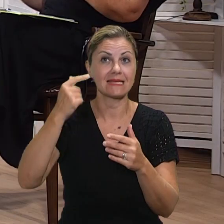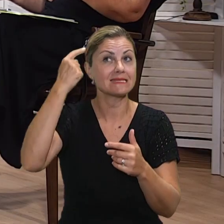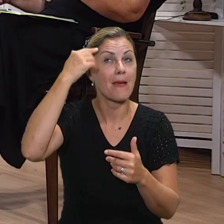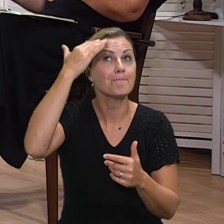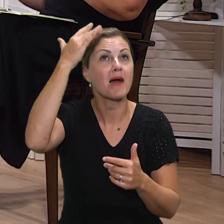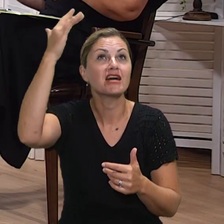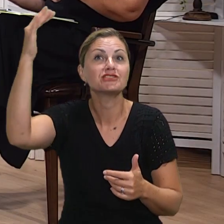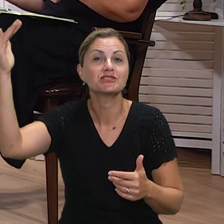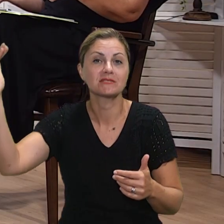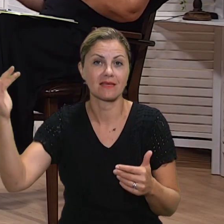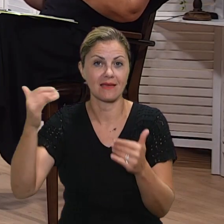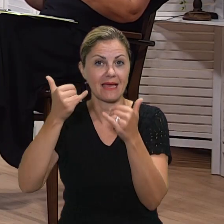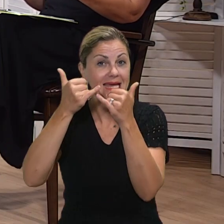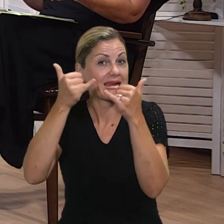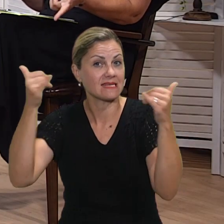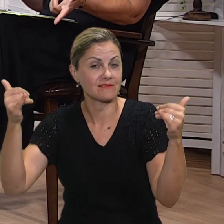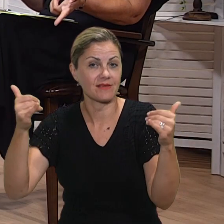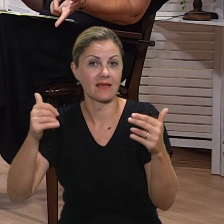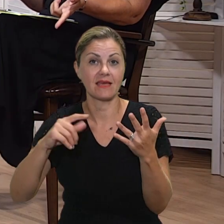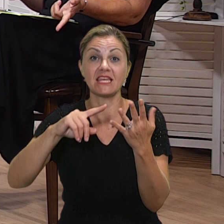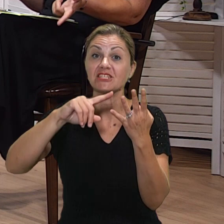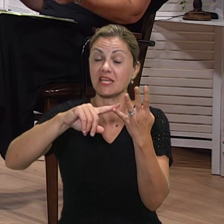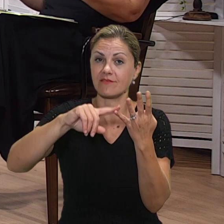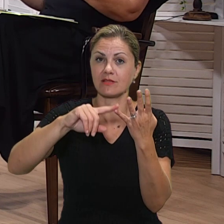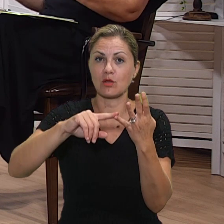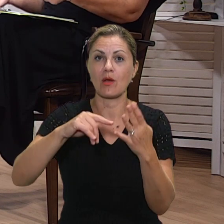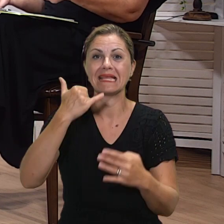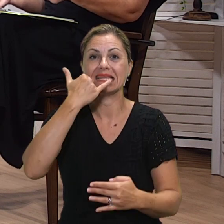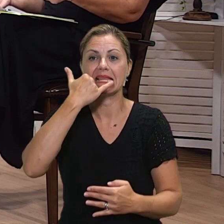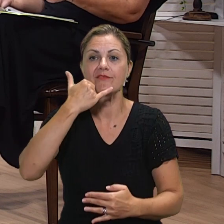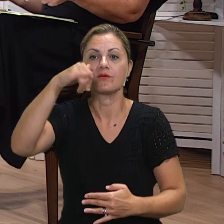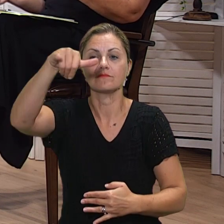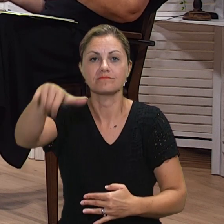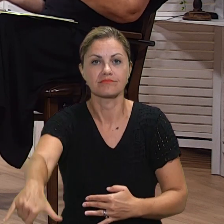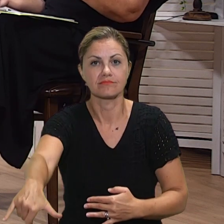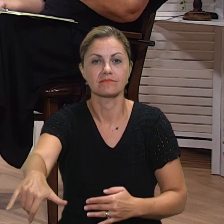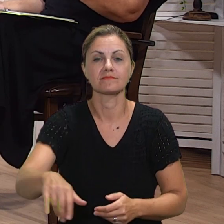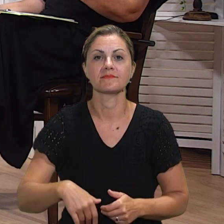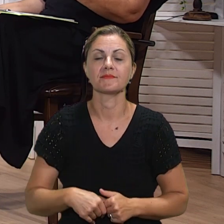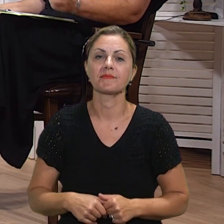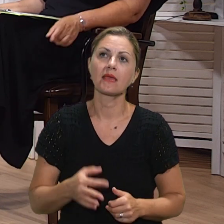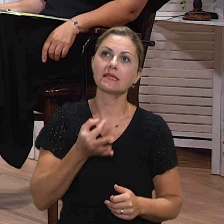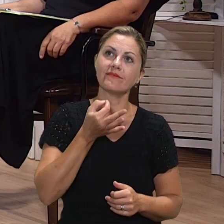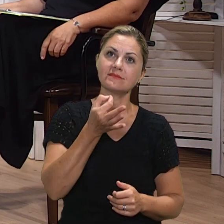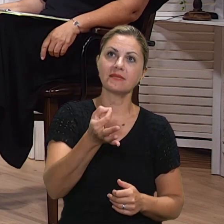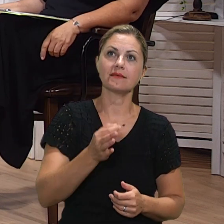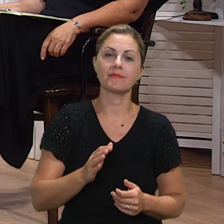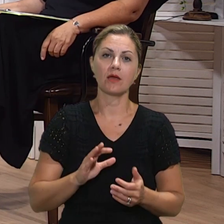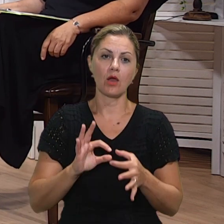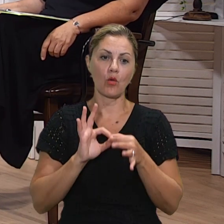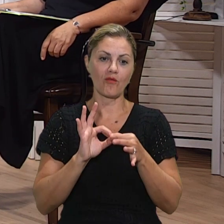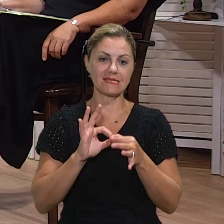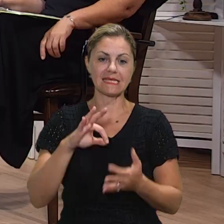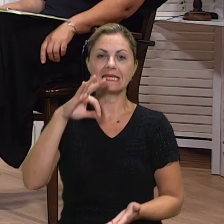da kad radite ove projekte, kad radite predstave, kad imate neke literarne radove, kad imate likovne radove, ima i nagrada. Je li im to glavni poticaj?